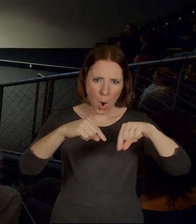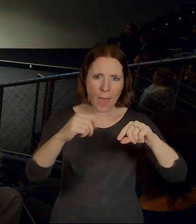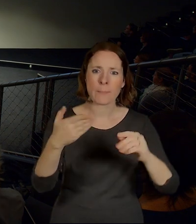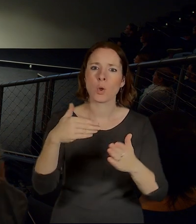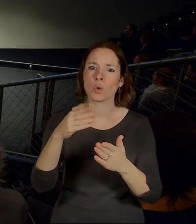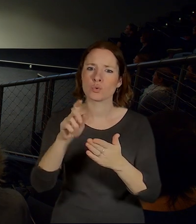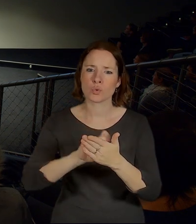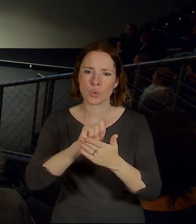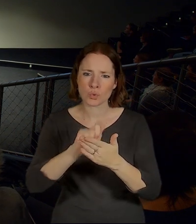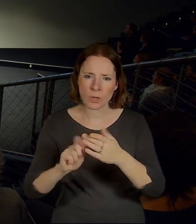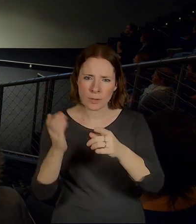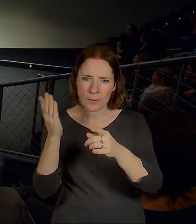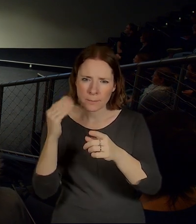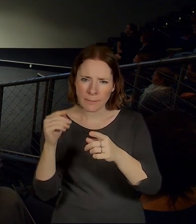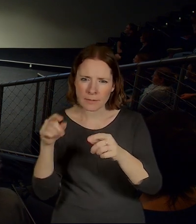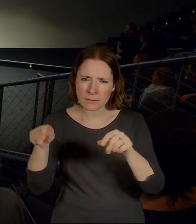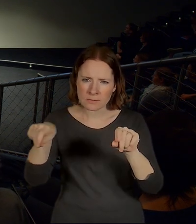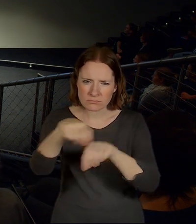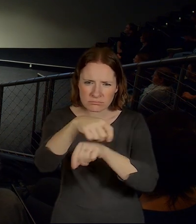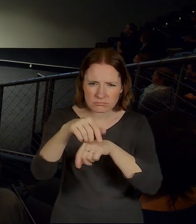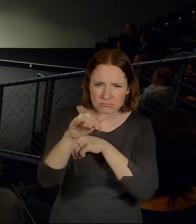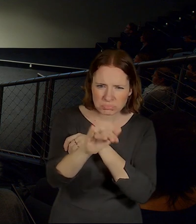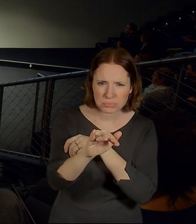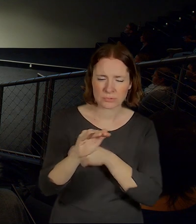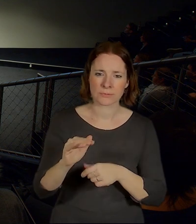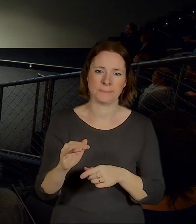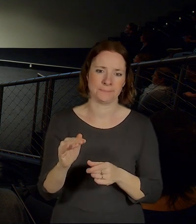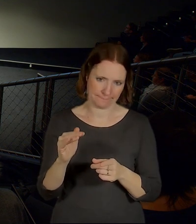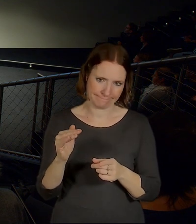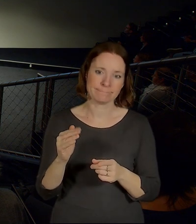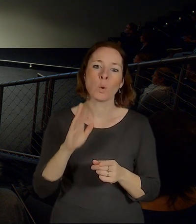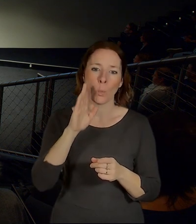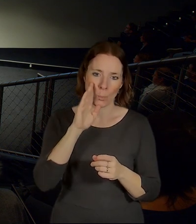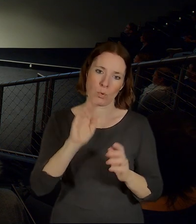tady, asi se nepletu, kde bude ten líniový park.